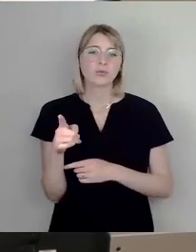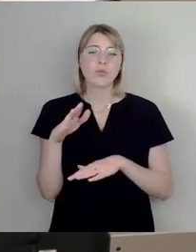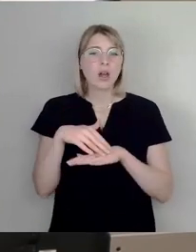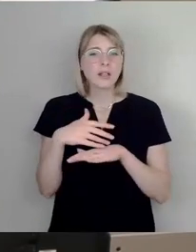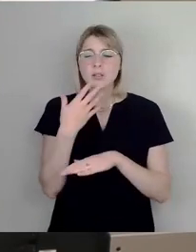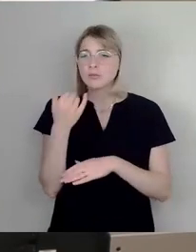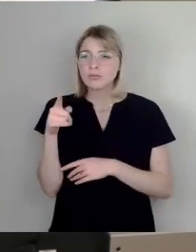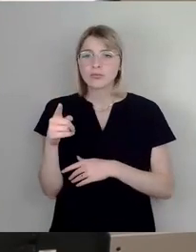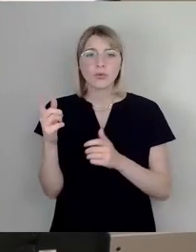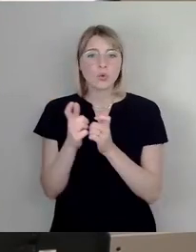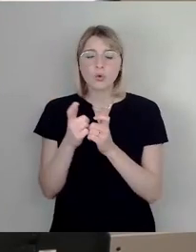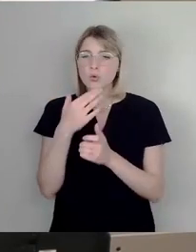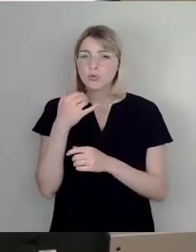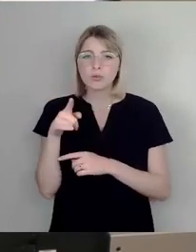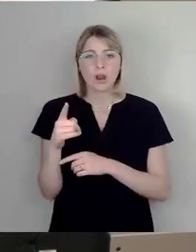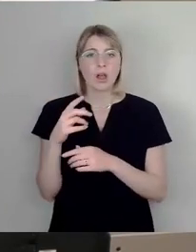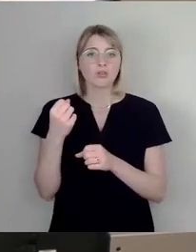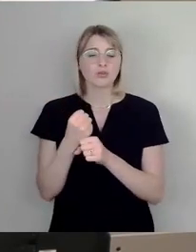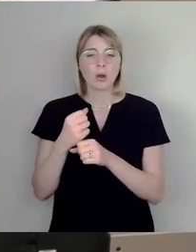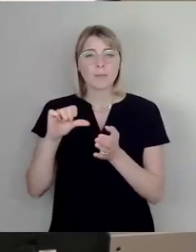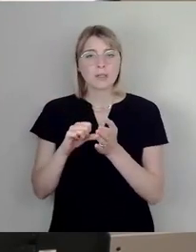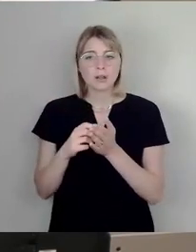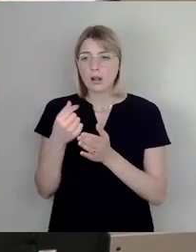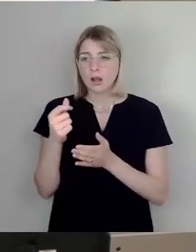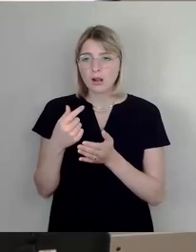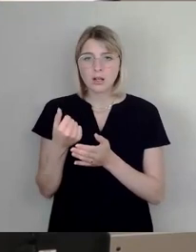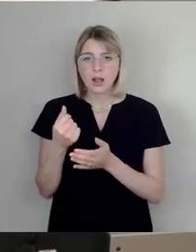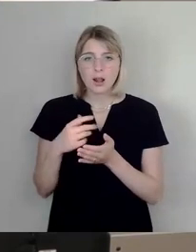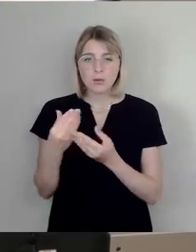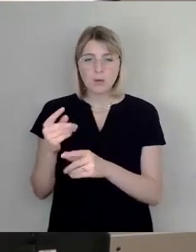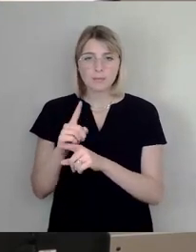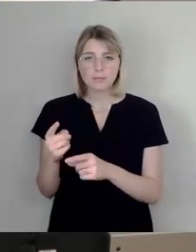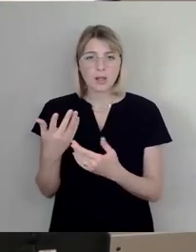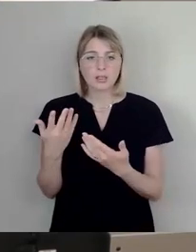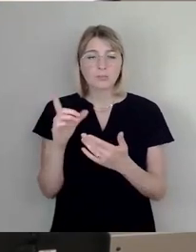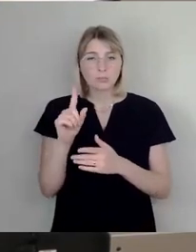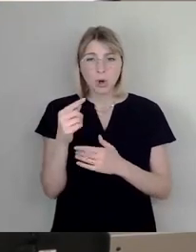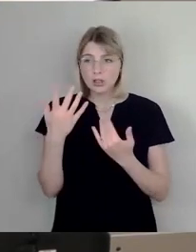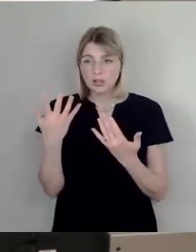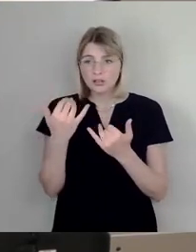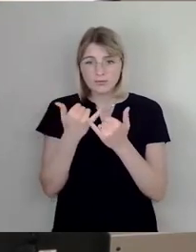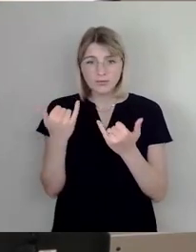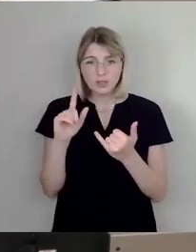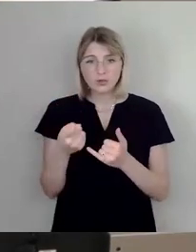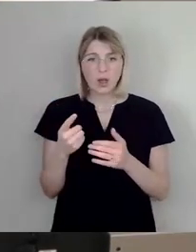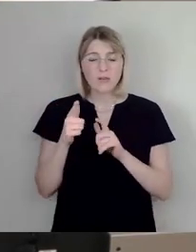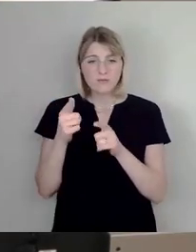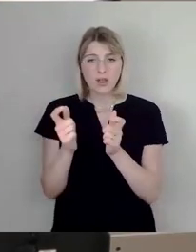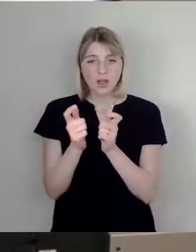Konto, die kriegen kein Geld vom Jobcenter, wovon sollen die sich denn die Fahrkarte kaufen? So, das ist mal ein Beispiel von